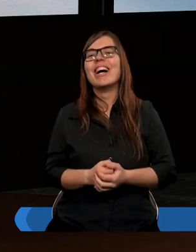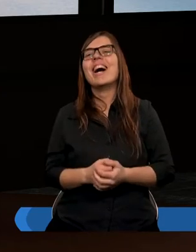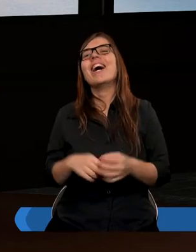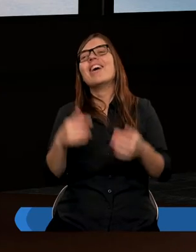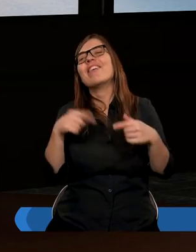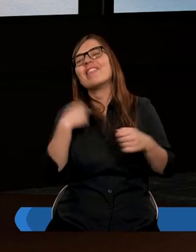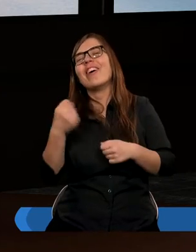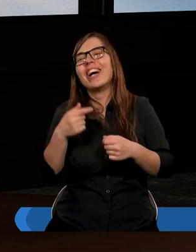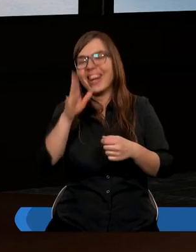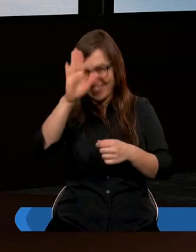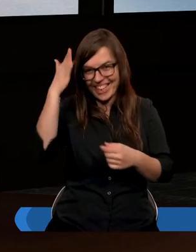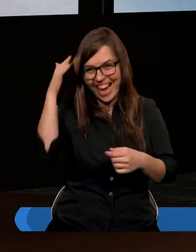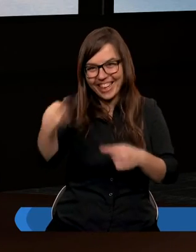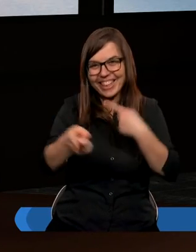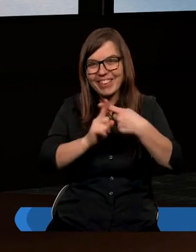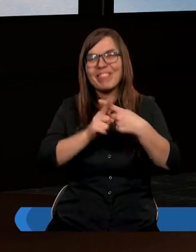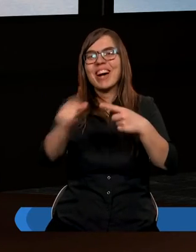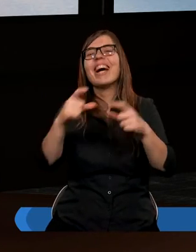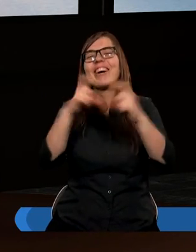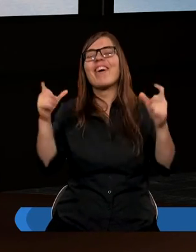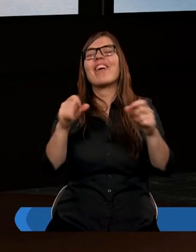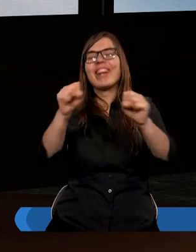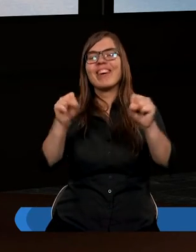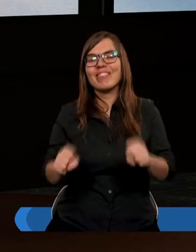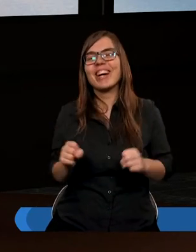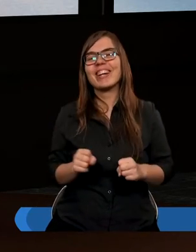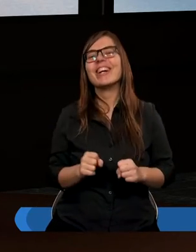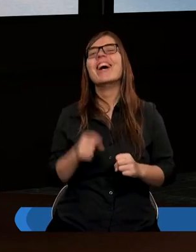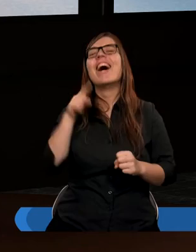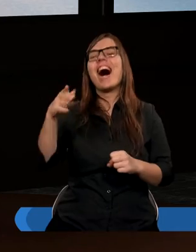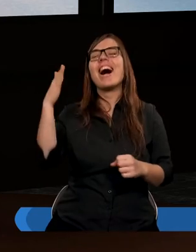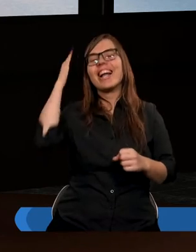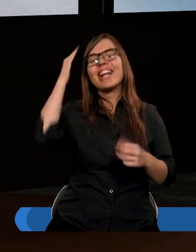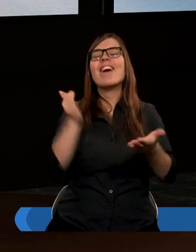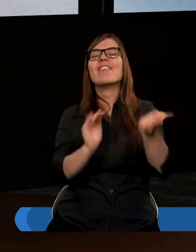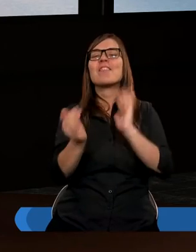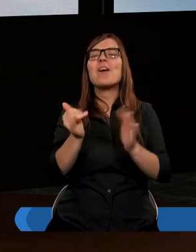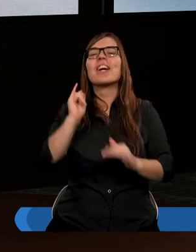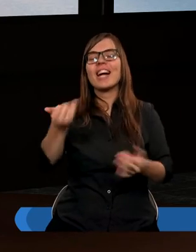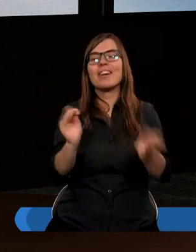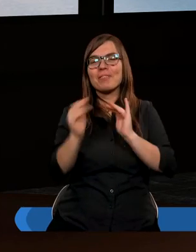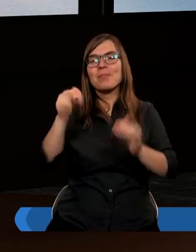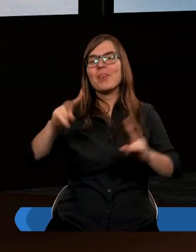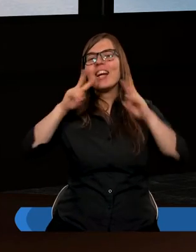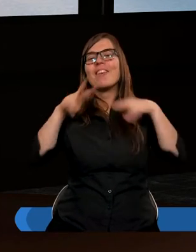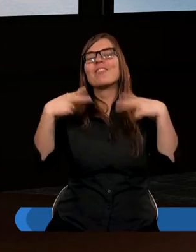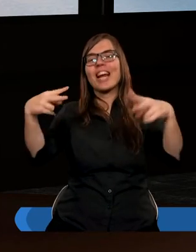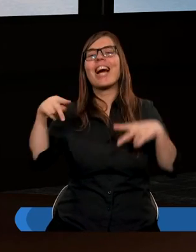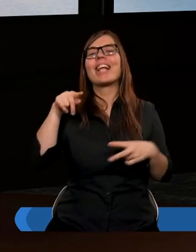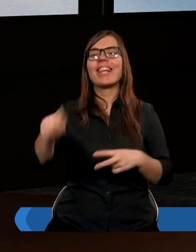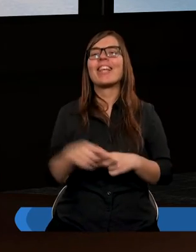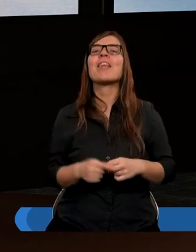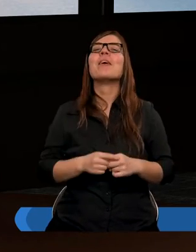A znasz numer tego konta? Nie, nie znam. Ale znam sposób, w jaki sposób można przekazać te pieniądze.